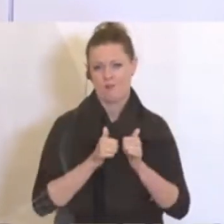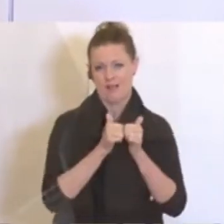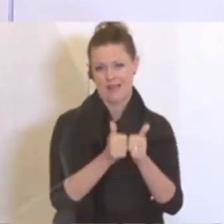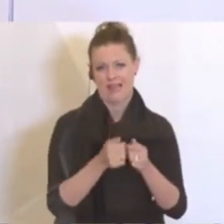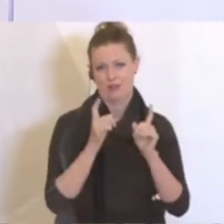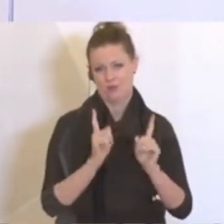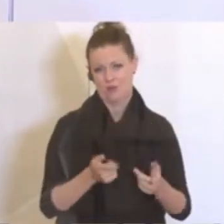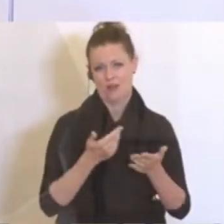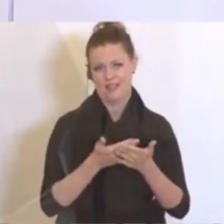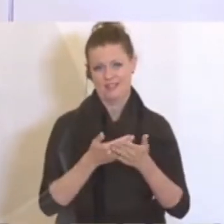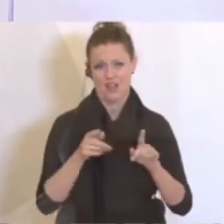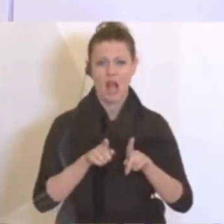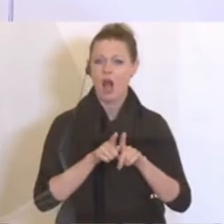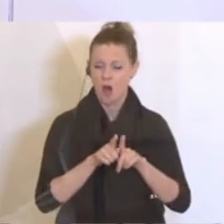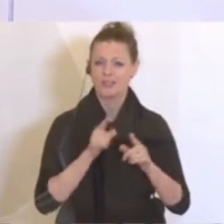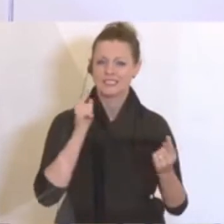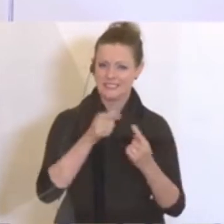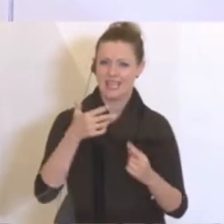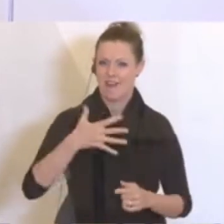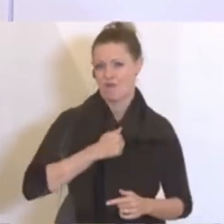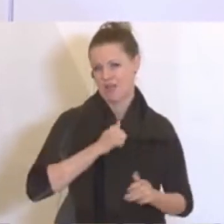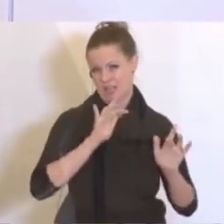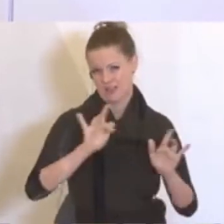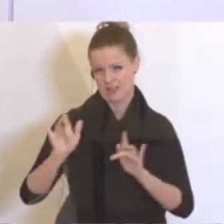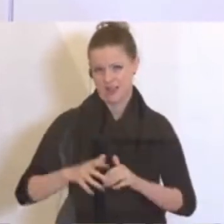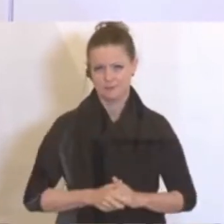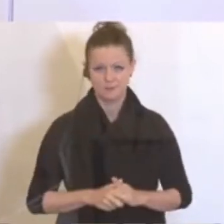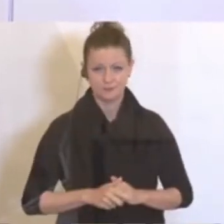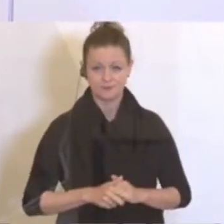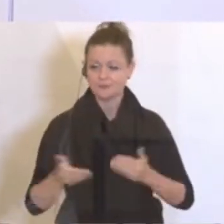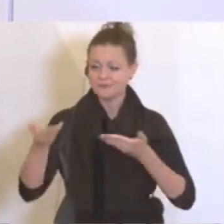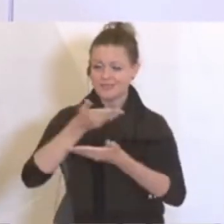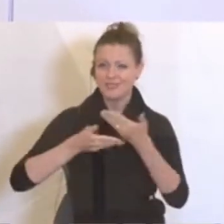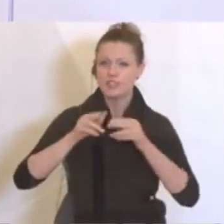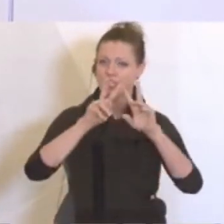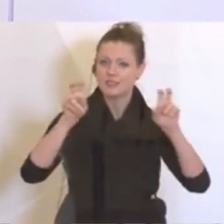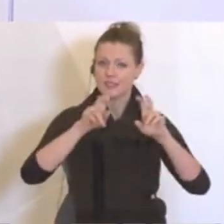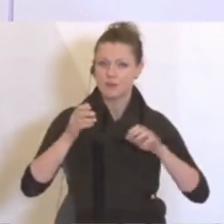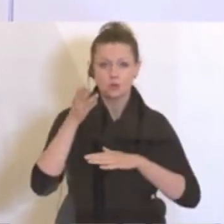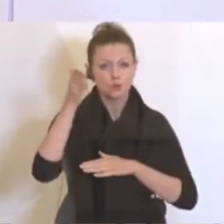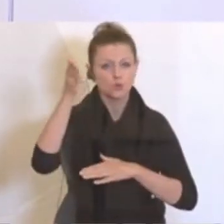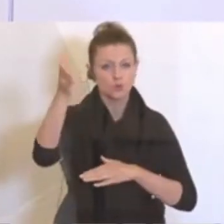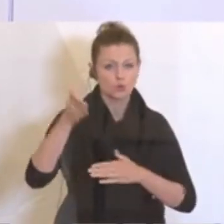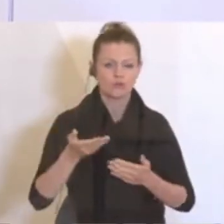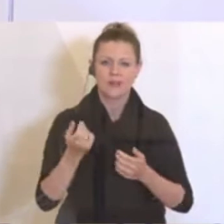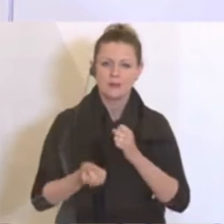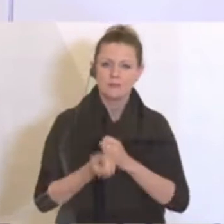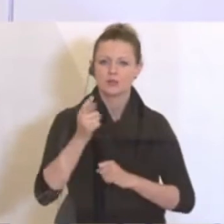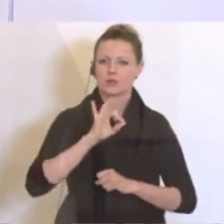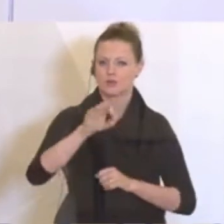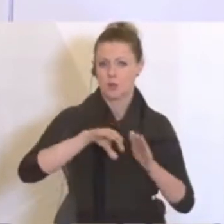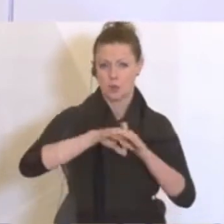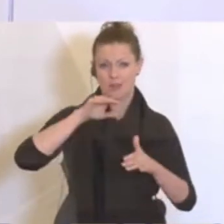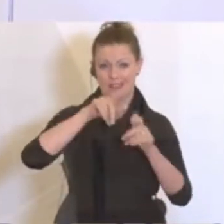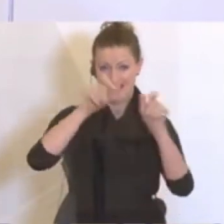entsprechend auch erfolgreich zu machen. Die wirtschaftlichen Fragen, die wirtschaftliche Zukunft stehen vor allem für die Unternehmerinnen